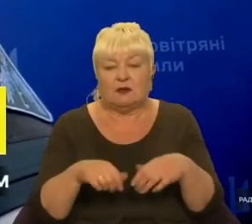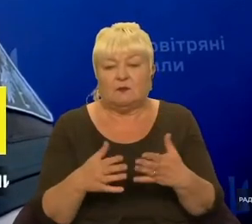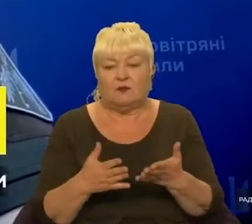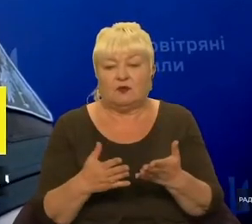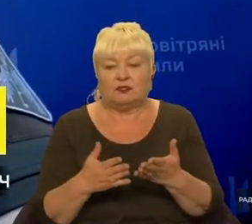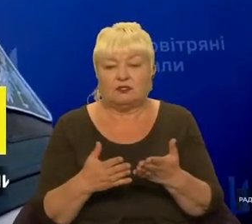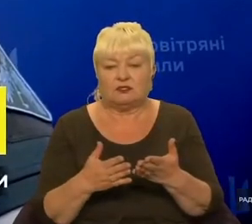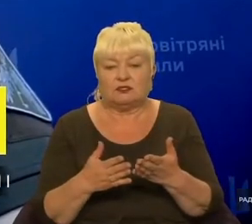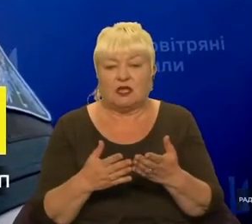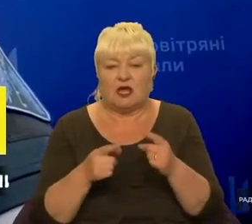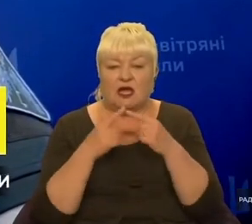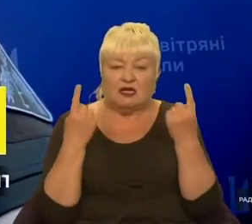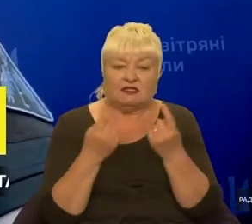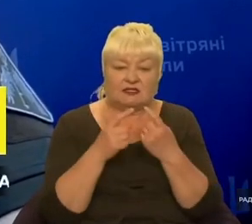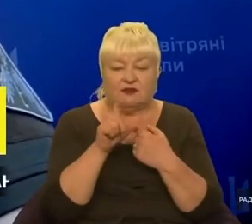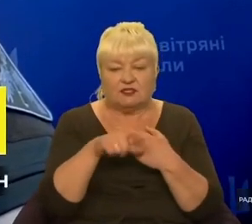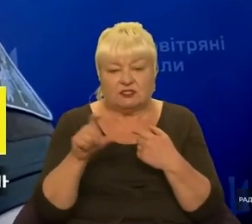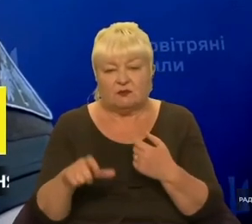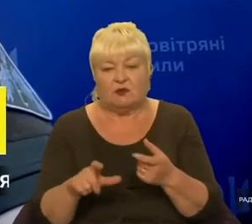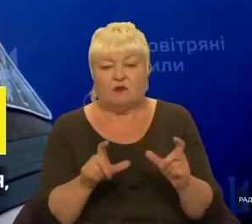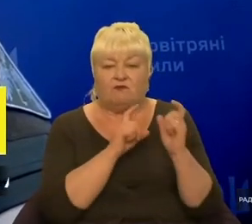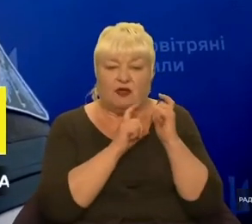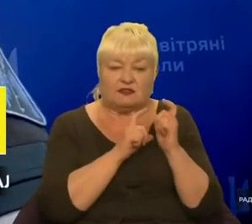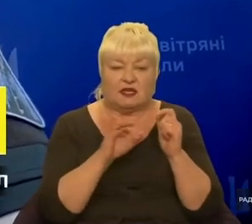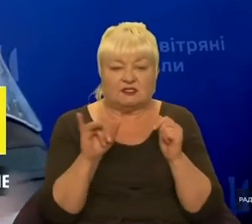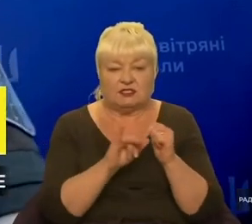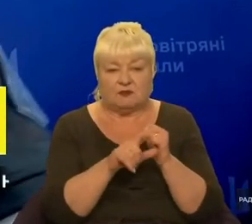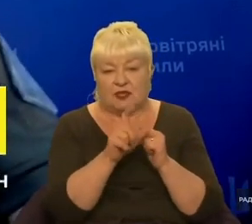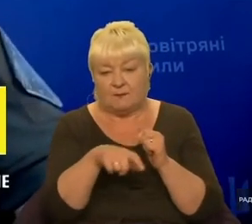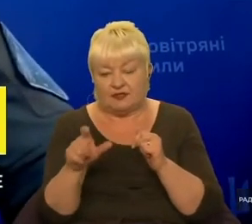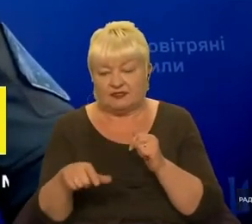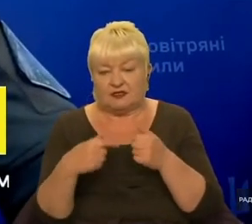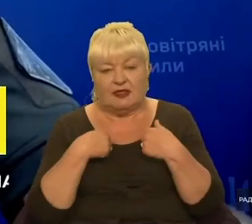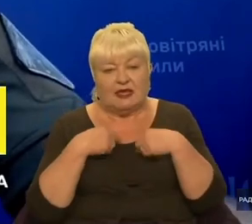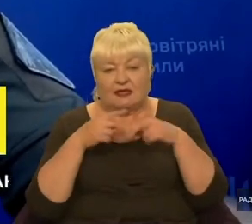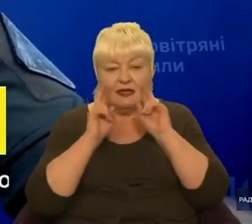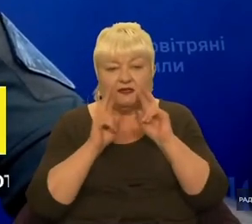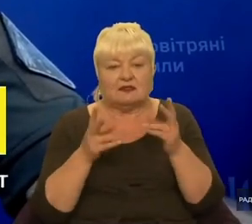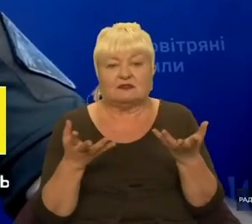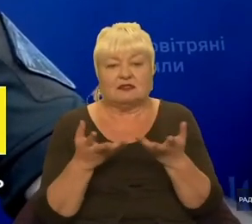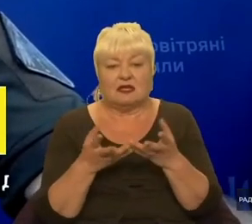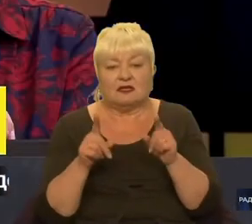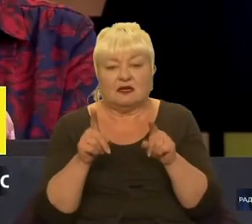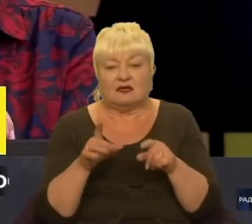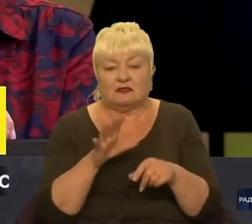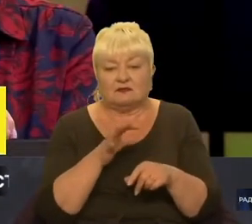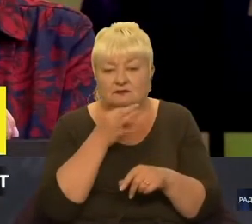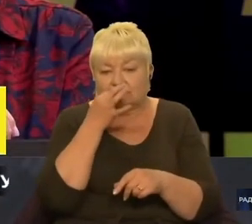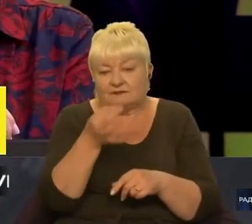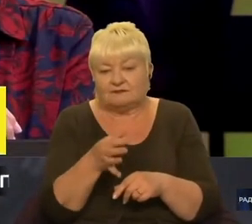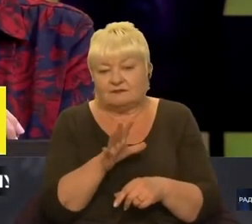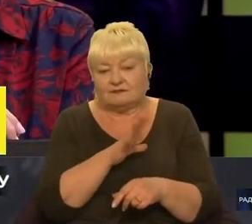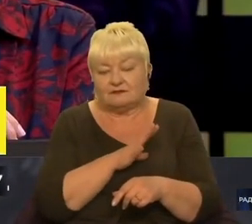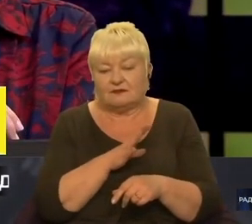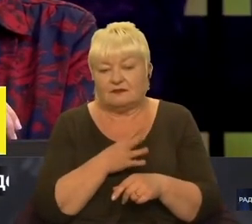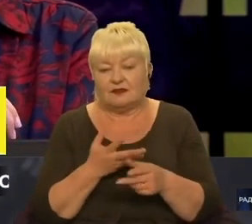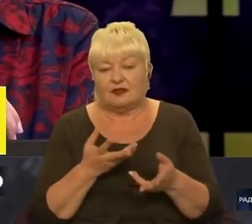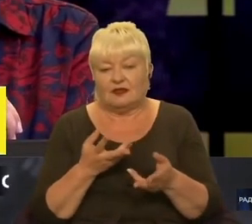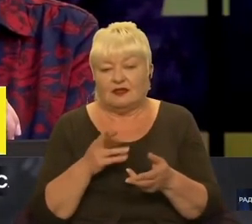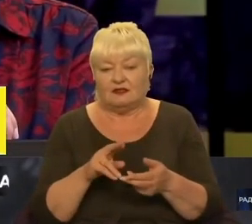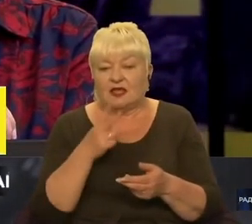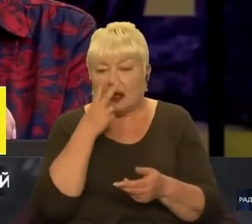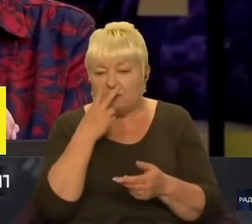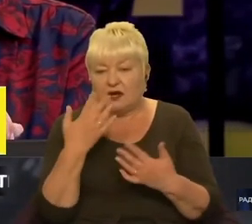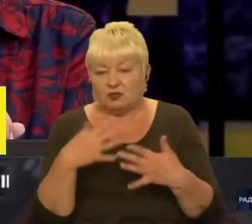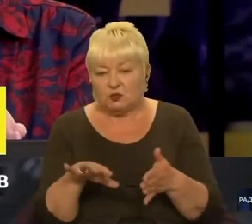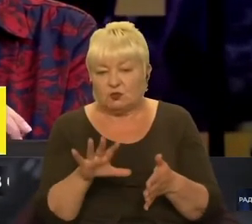цивільних суден, як вантажні, так і пасажирські. Я не знаю, що там за заява, власне, я бачу, що вона вже не вперше